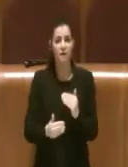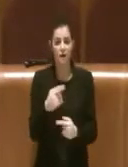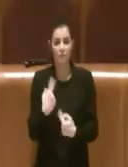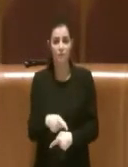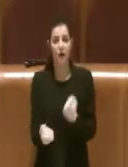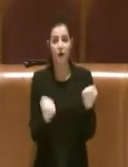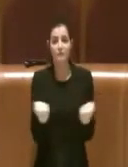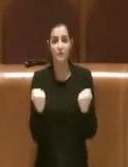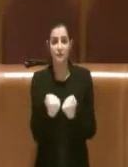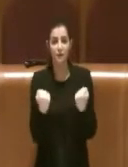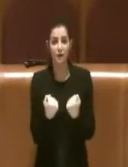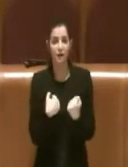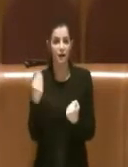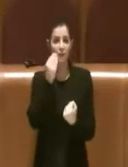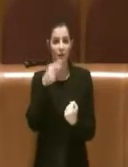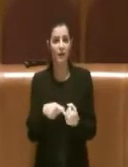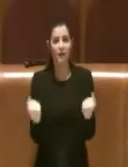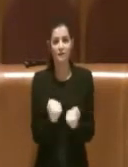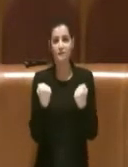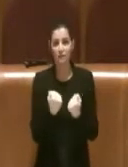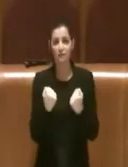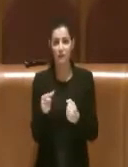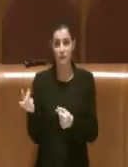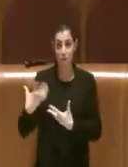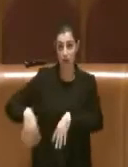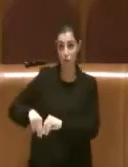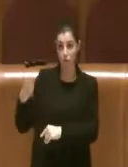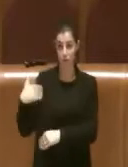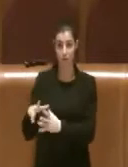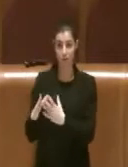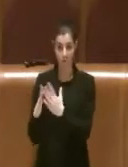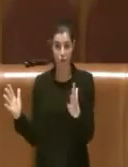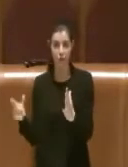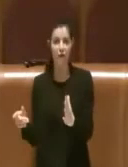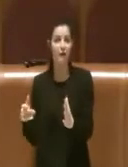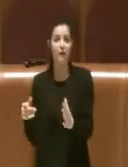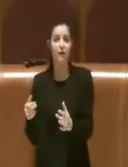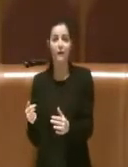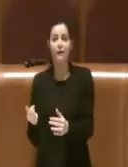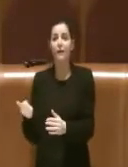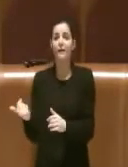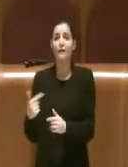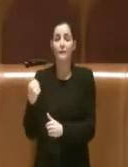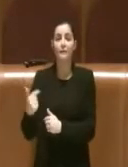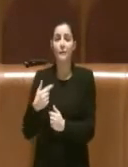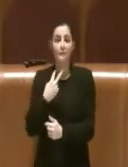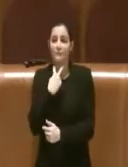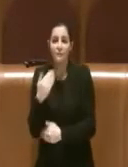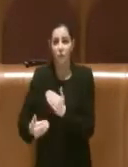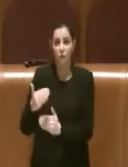attività che mi pare comunque un'attività che la giunta, la maggioranza, dovrà prima o poi portare avanti, stante il fatto che si tratta di un